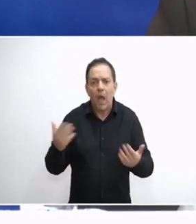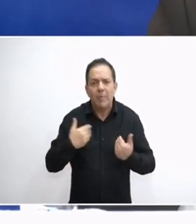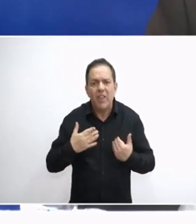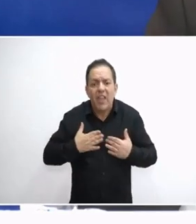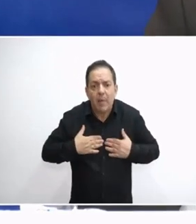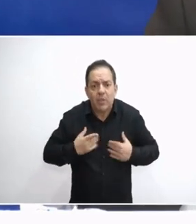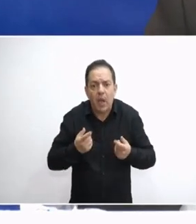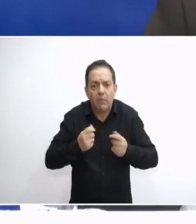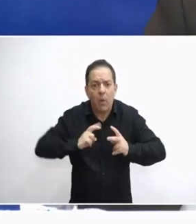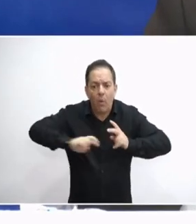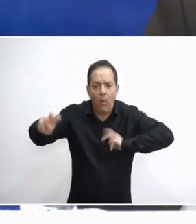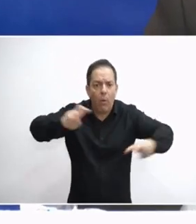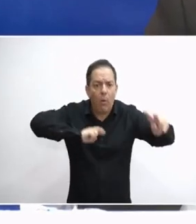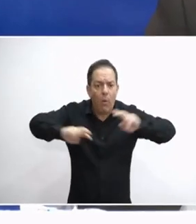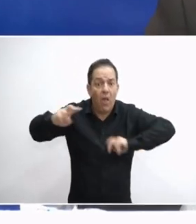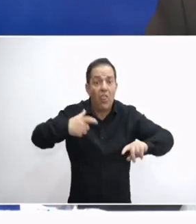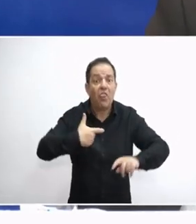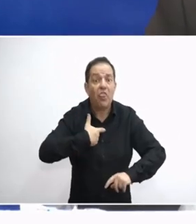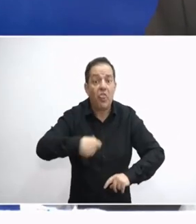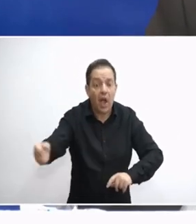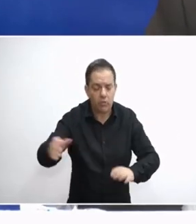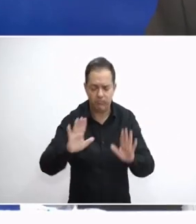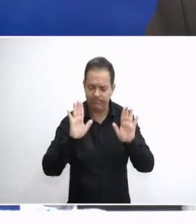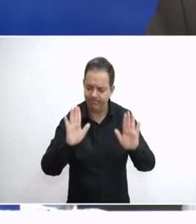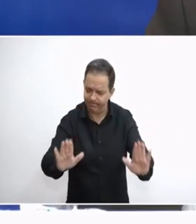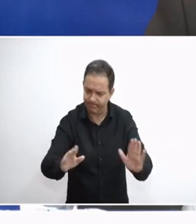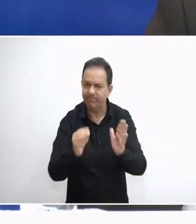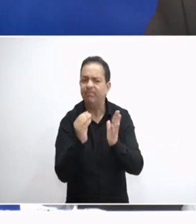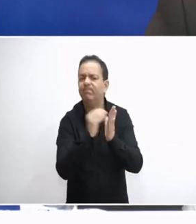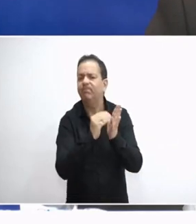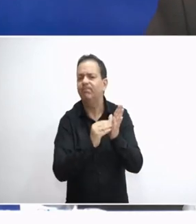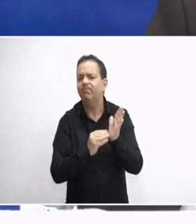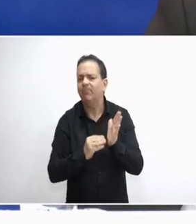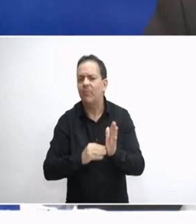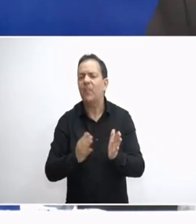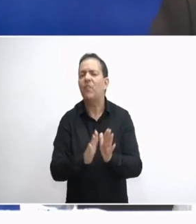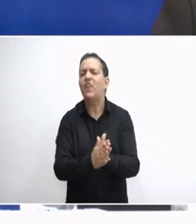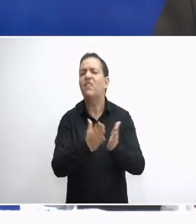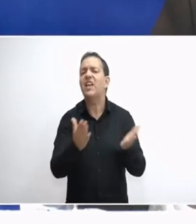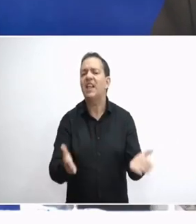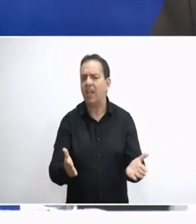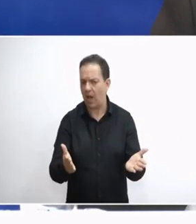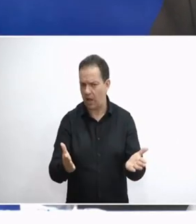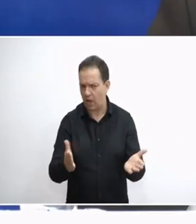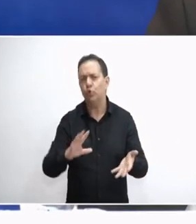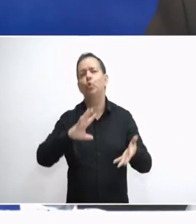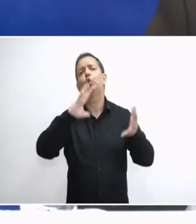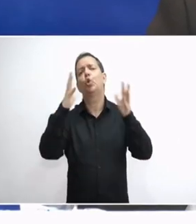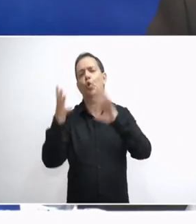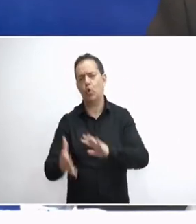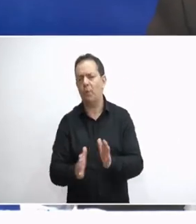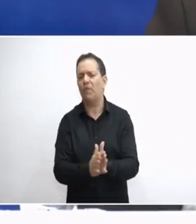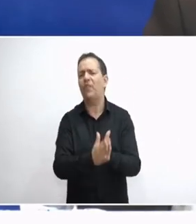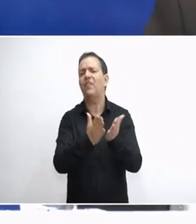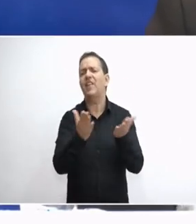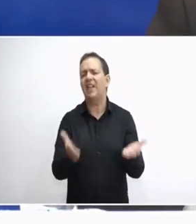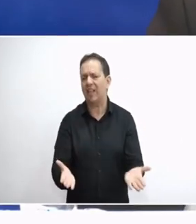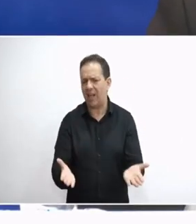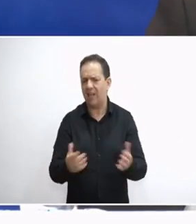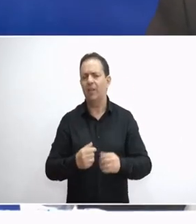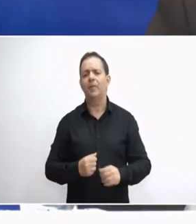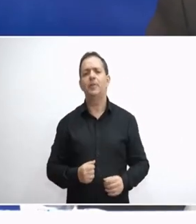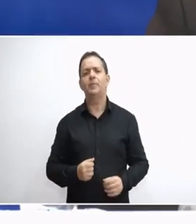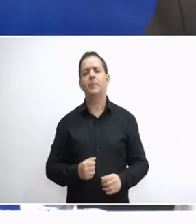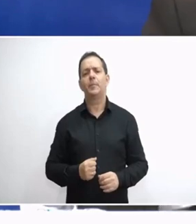δικά μας. Αυτά όμως είναι όλα τοποθετημένα στα βιβλία του πλανήτη, αν το θέλετε, γιατί πλάχνουν τα Blue Book,